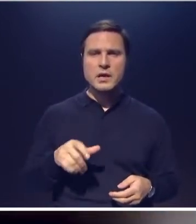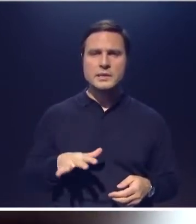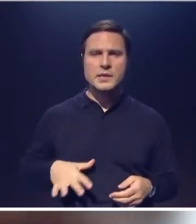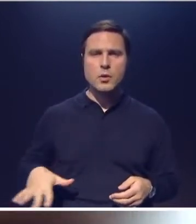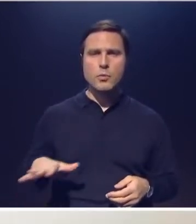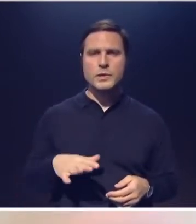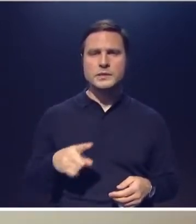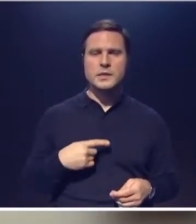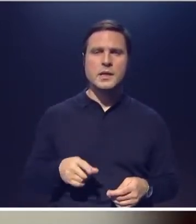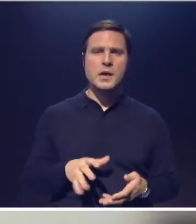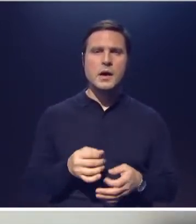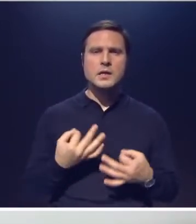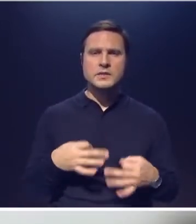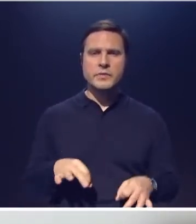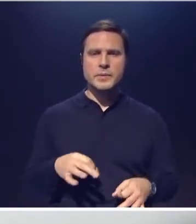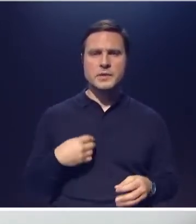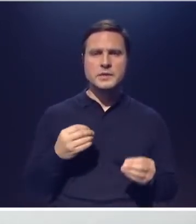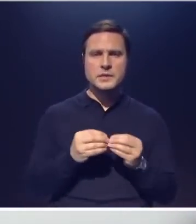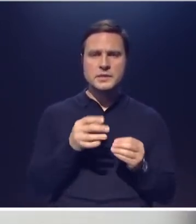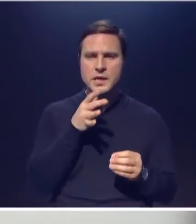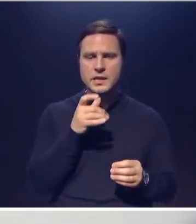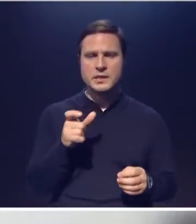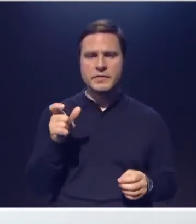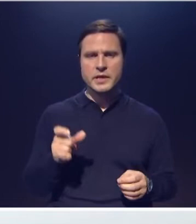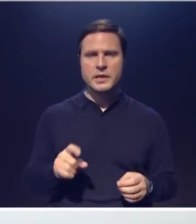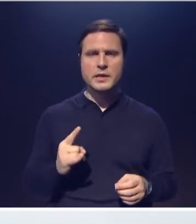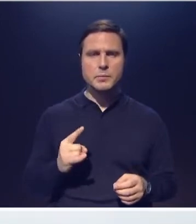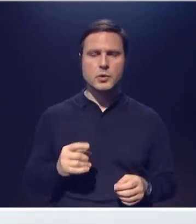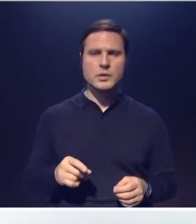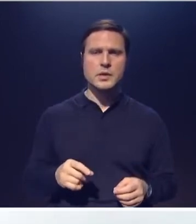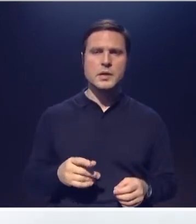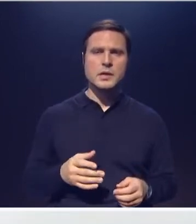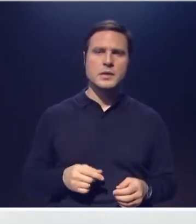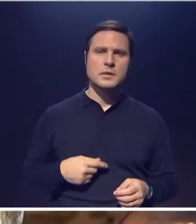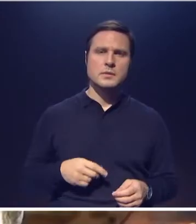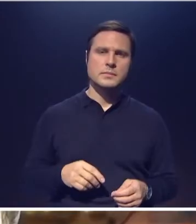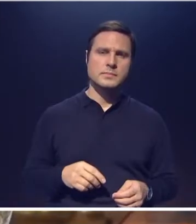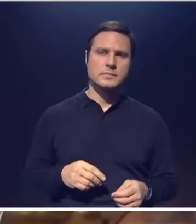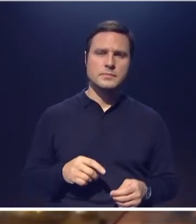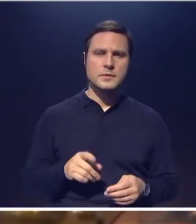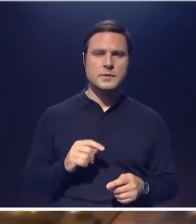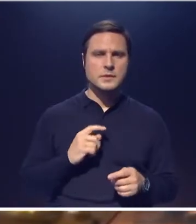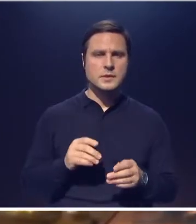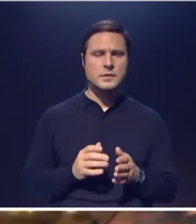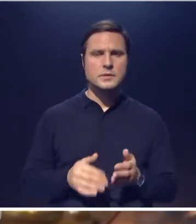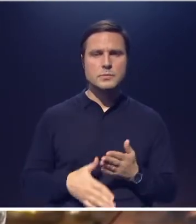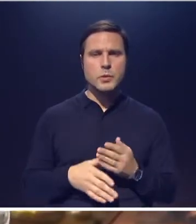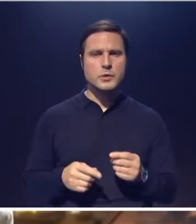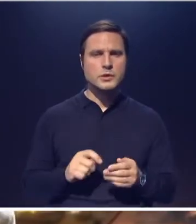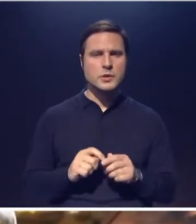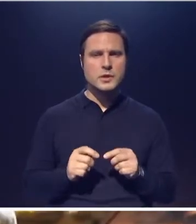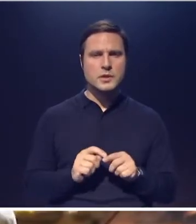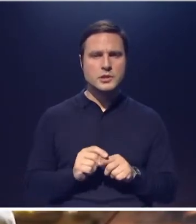освободить от нечистой силы своего 10-летнего ребенка с помощью икон и чеснока. Митрополит Волоколамский Ларион,